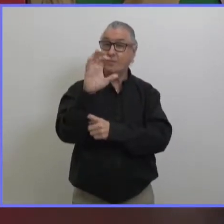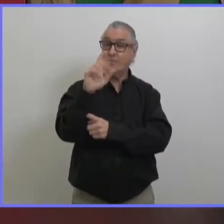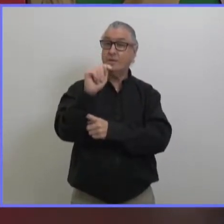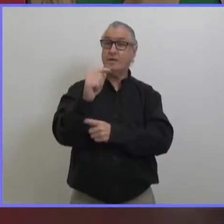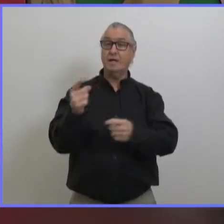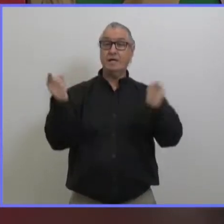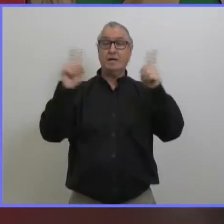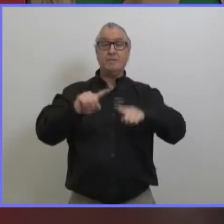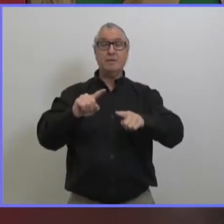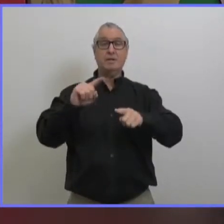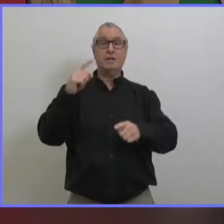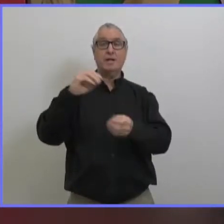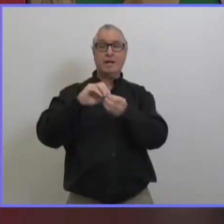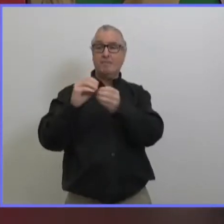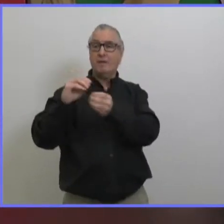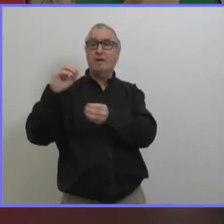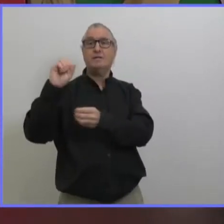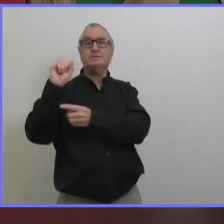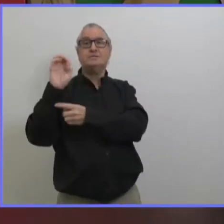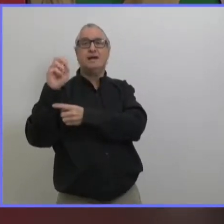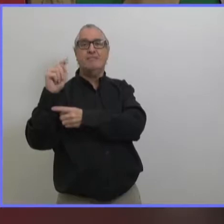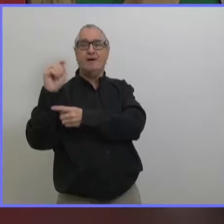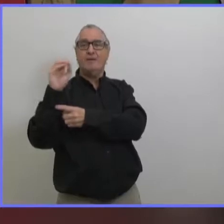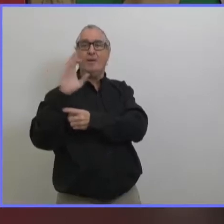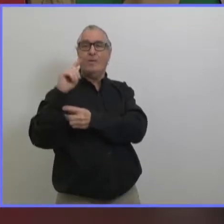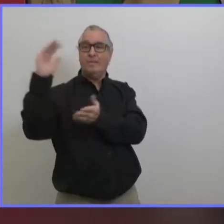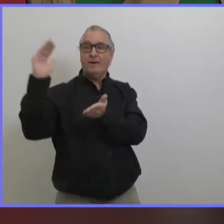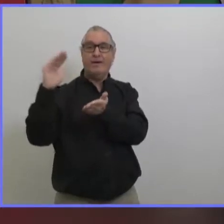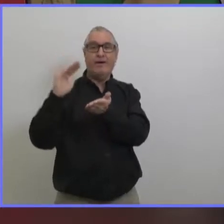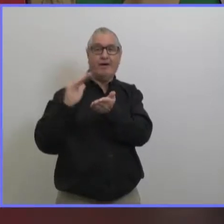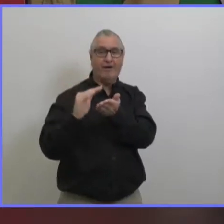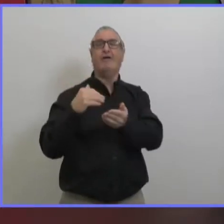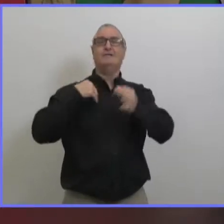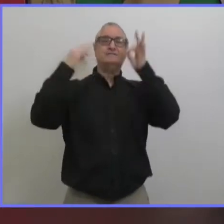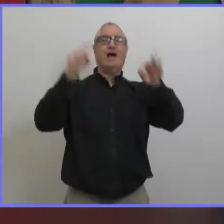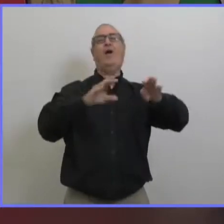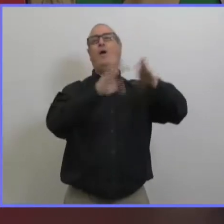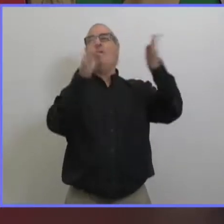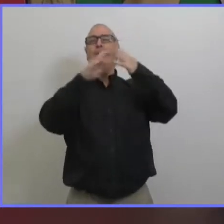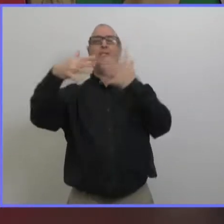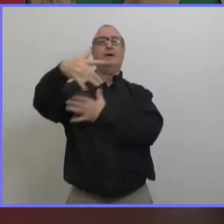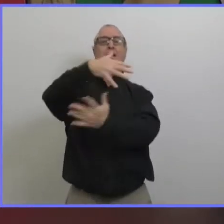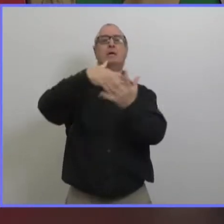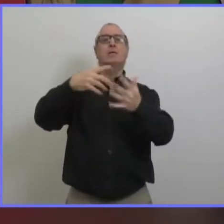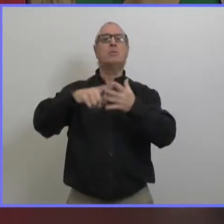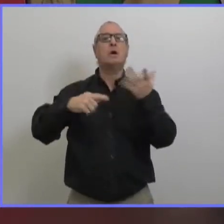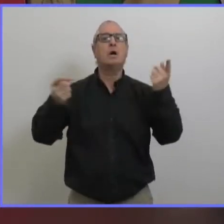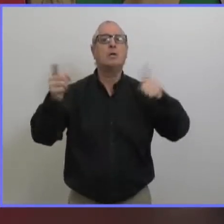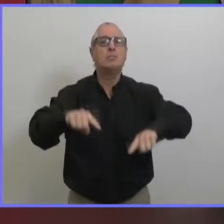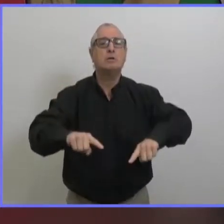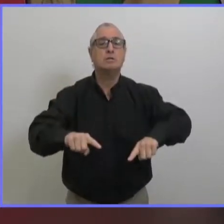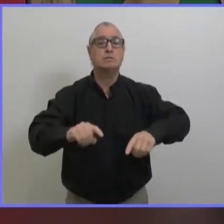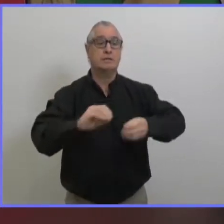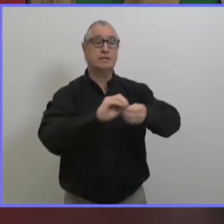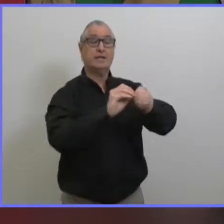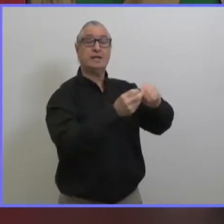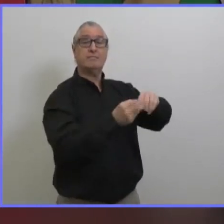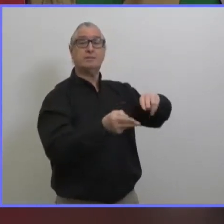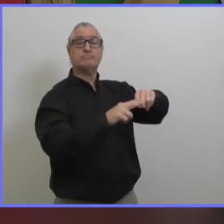il n'y aucune raison de penser qu va pas se retrouver comme dans une situation telle que celle de novembre et décembre il n rien qui a changé entre temps